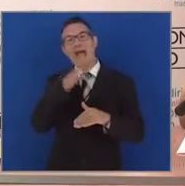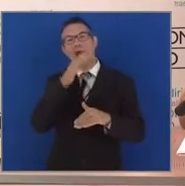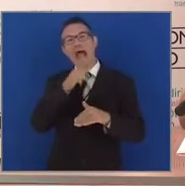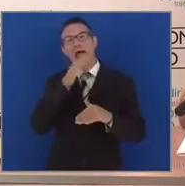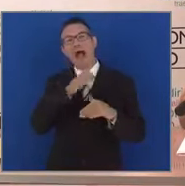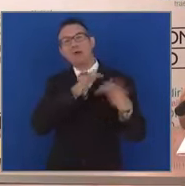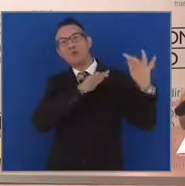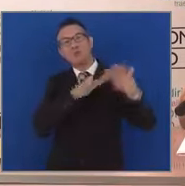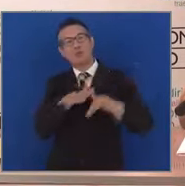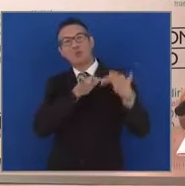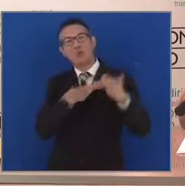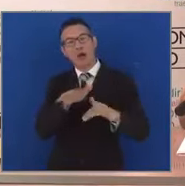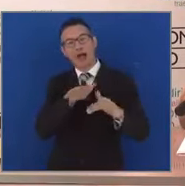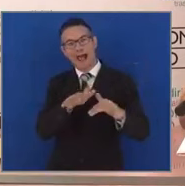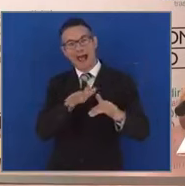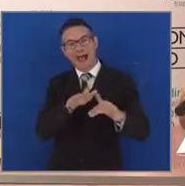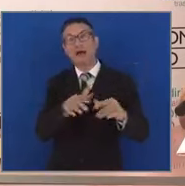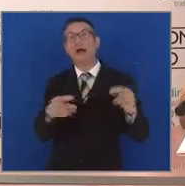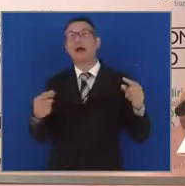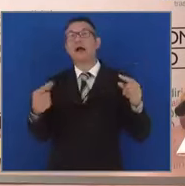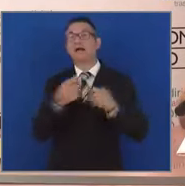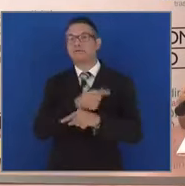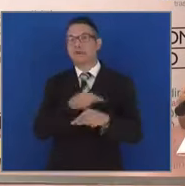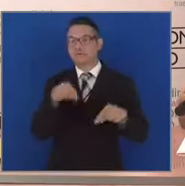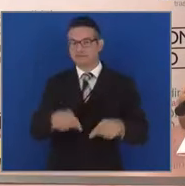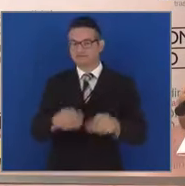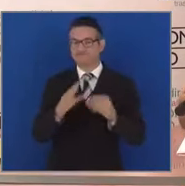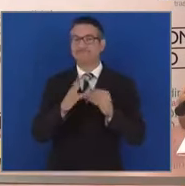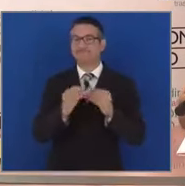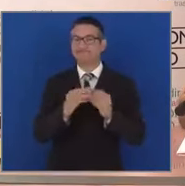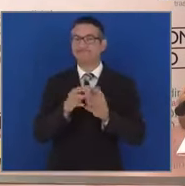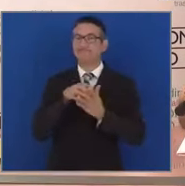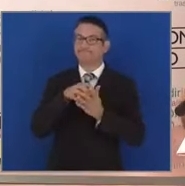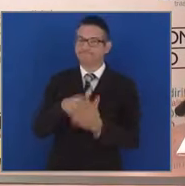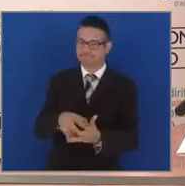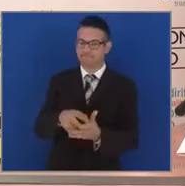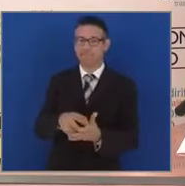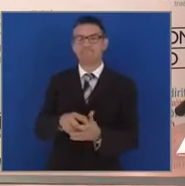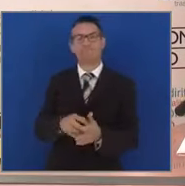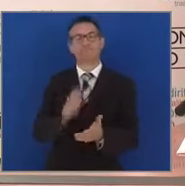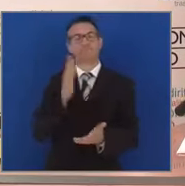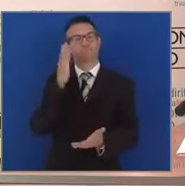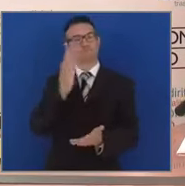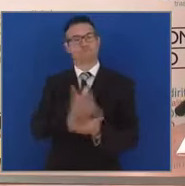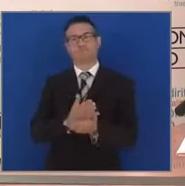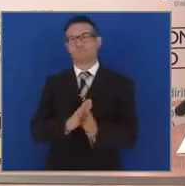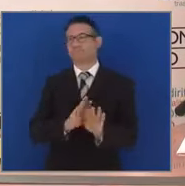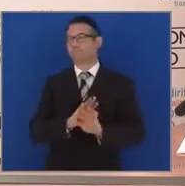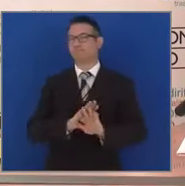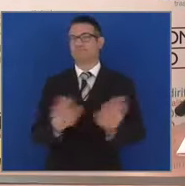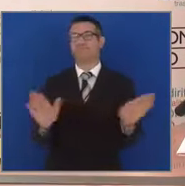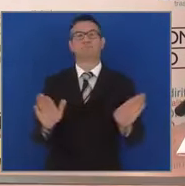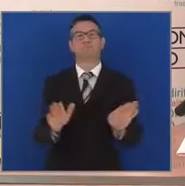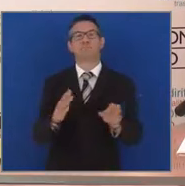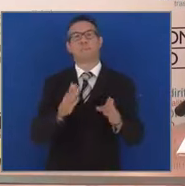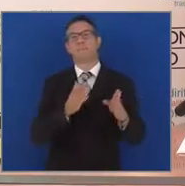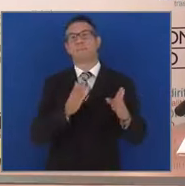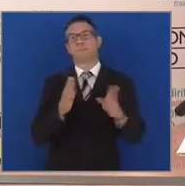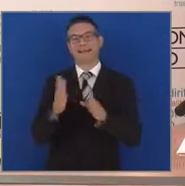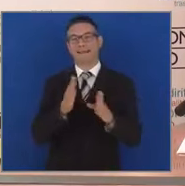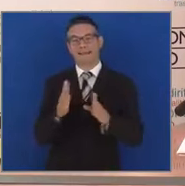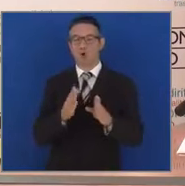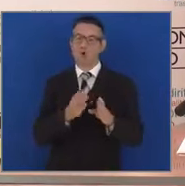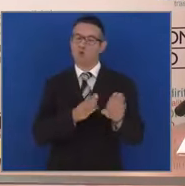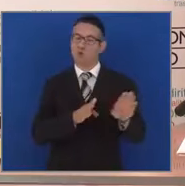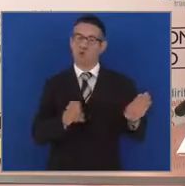Noi con questo investimento poniamo fine a quella che è una stagione che si chiude